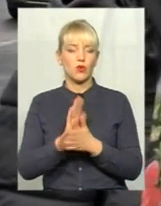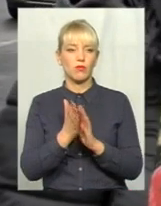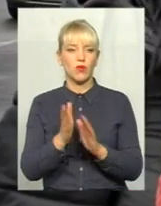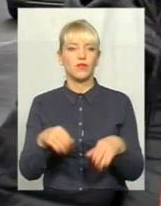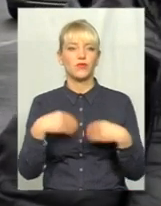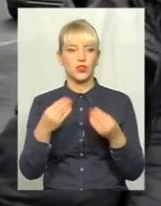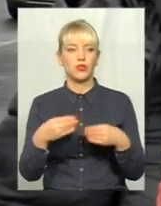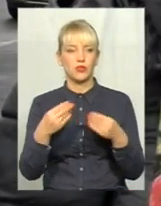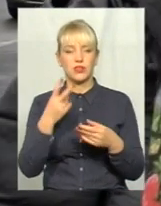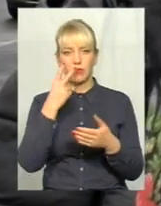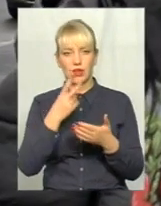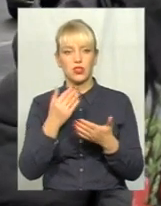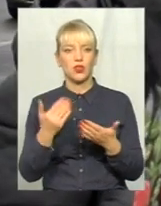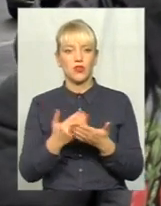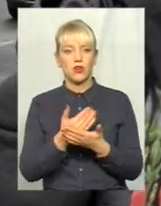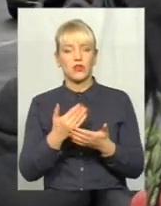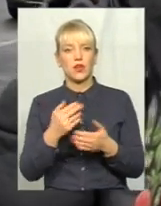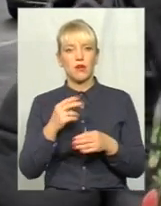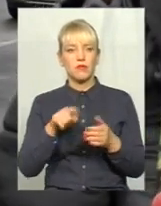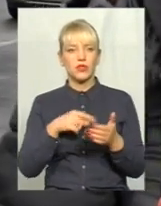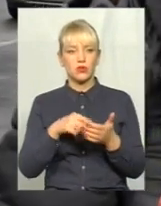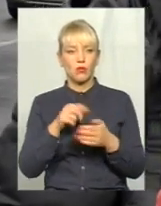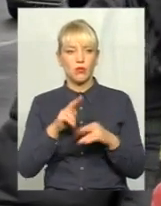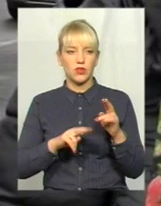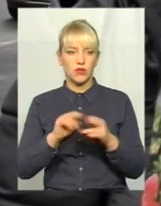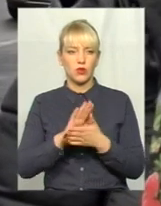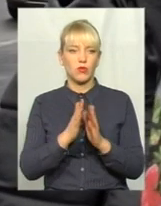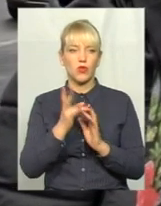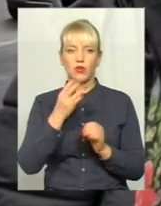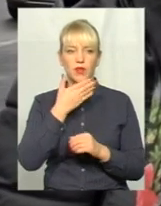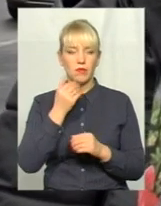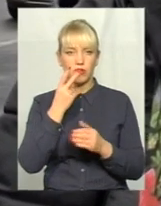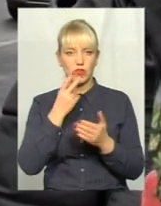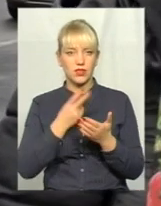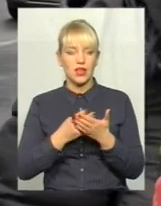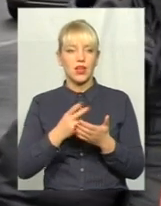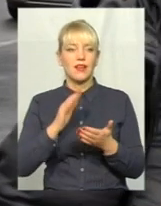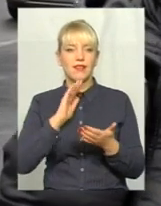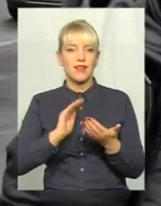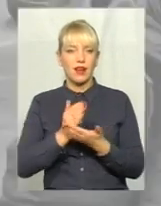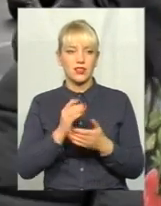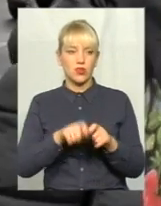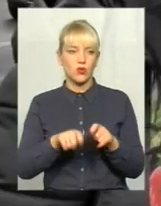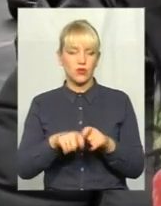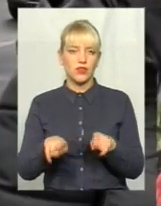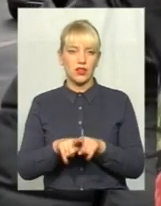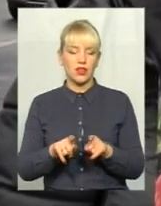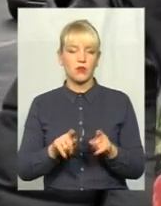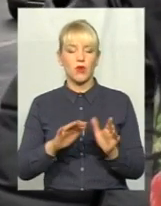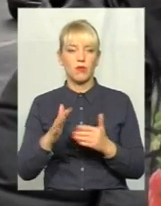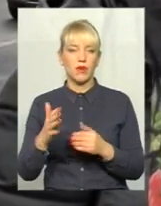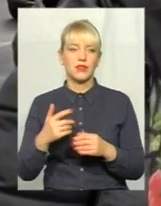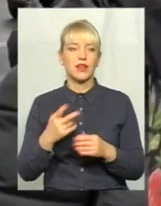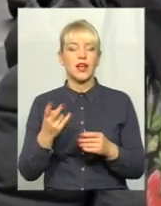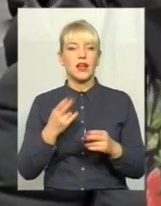Ми бачили нові містобудівні умови, але я не бачу такого якісного контролю саме в таких моментах. Реакція має бути на